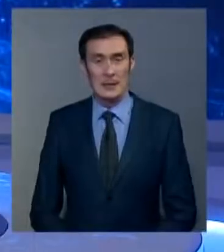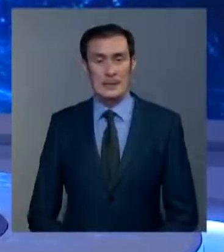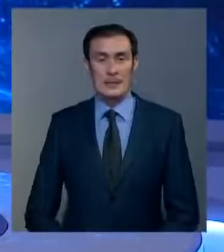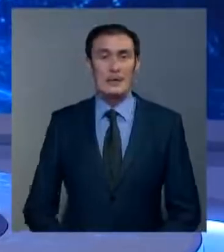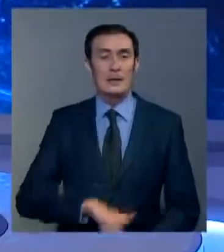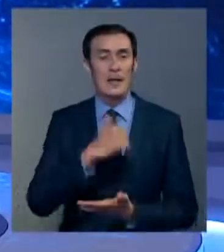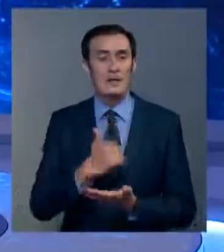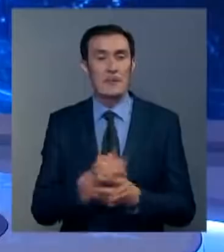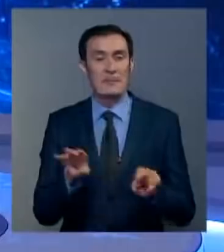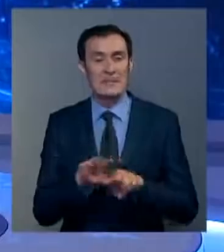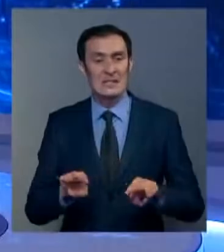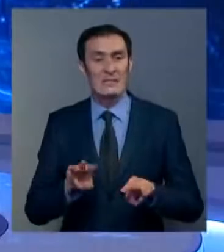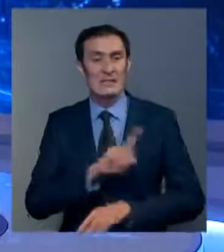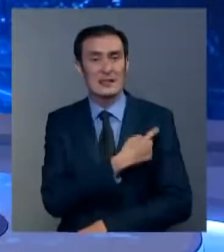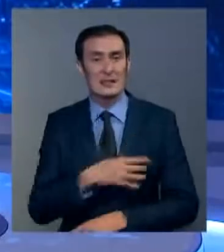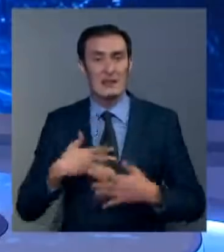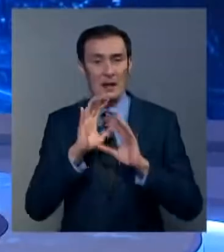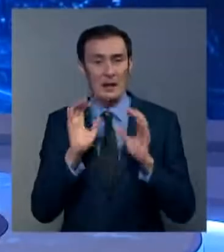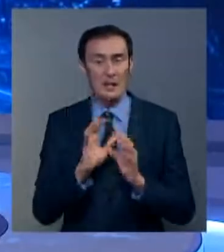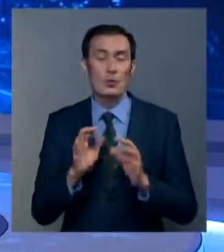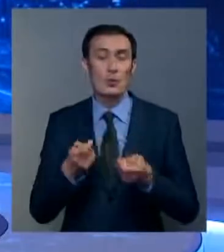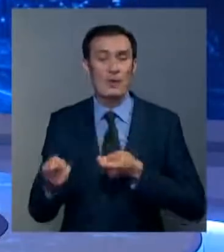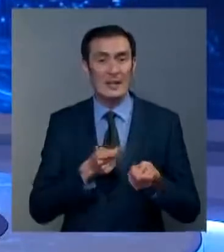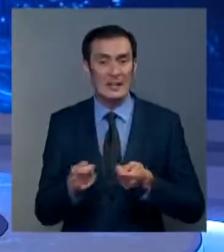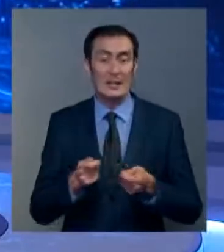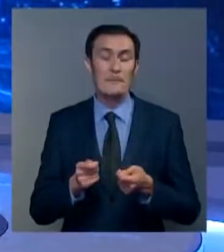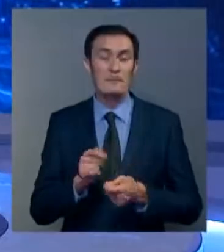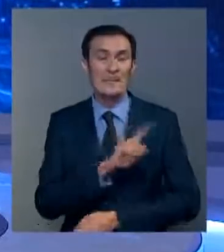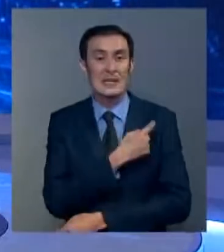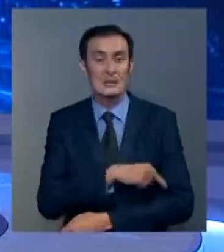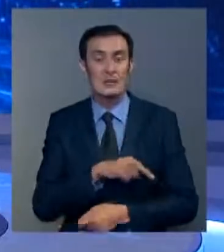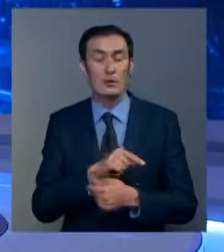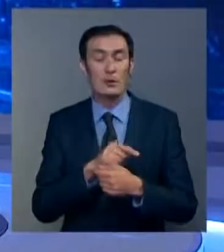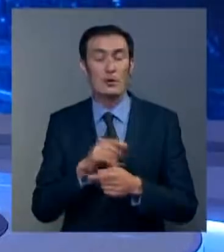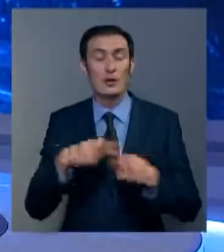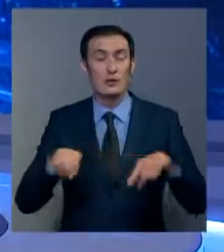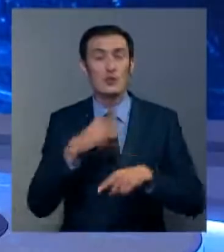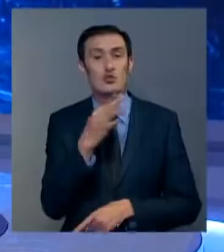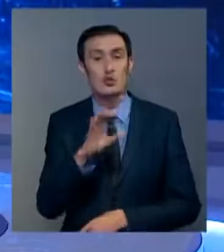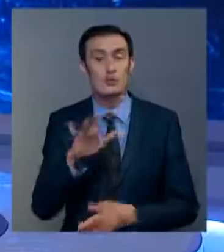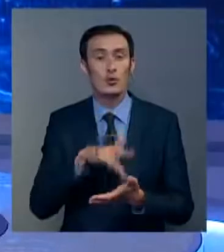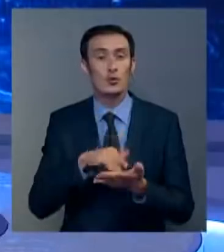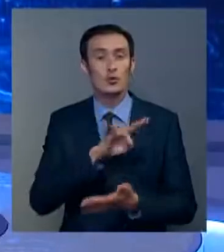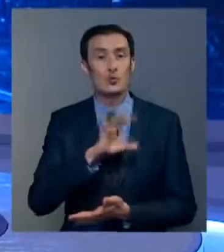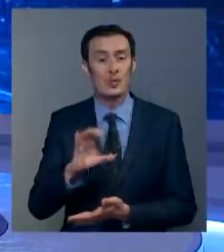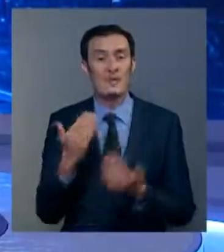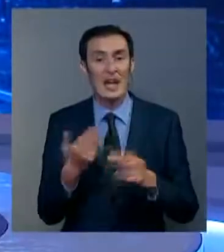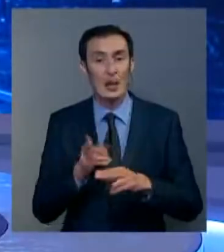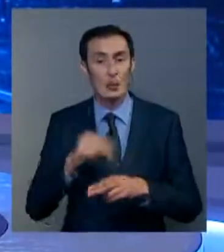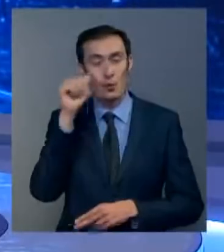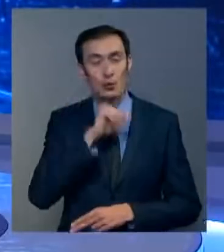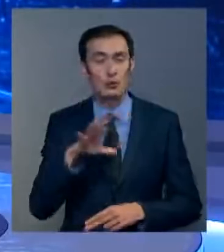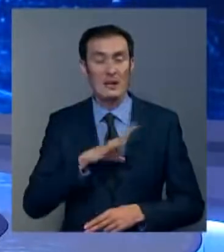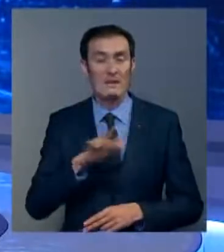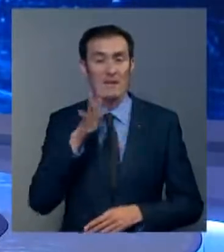Глава Минздрава заявил о возможном проведении совещания руководителей санэпидслужб стран ШОС в Нур-Султане в октябре текущего года. Об этом стало